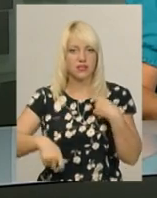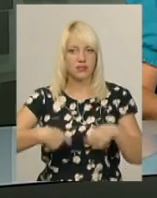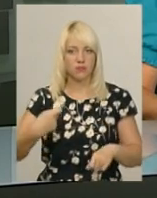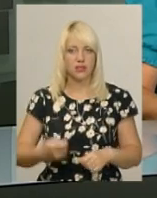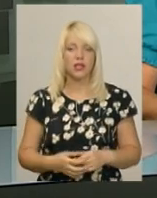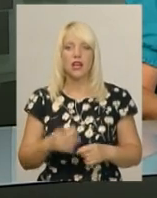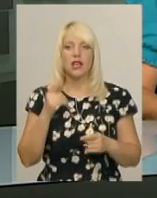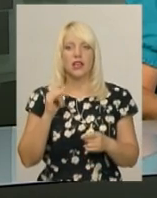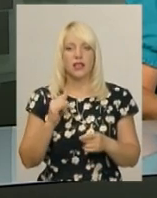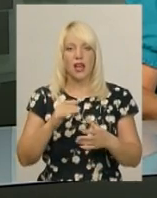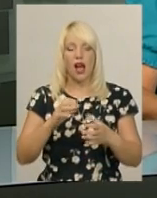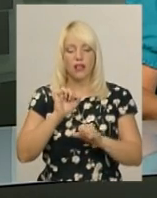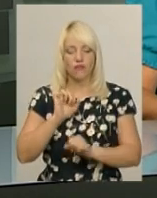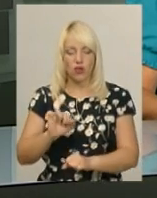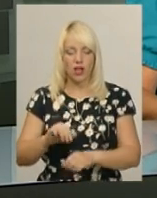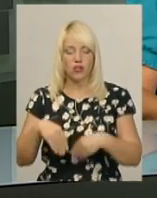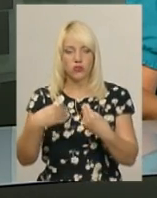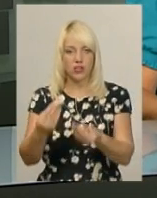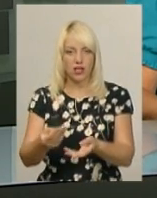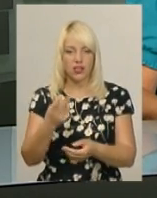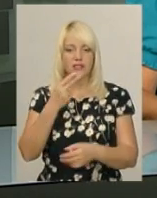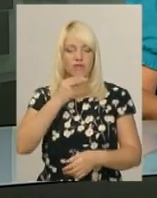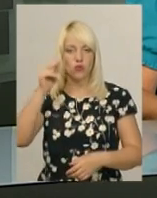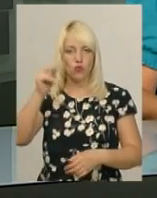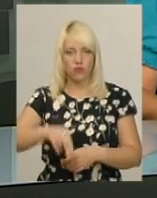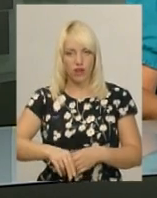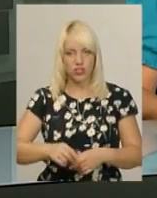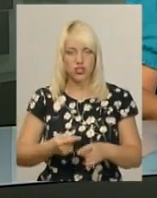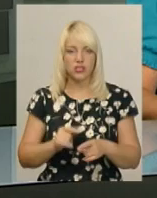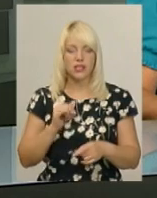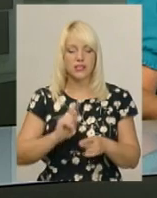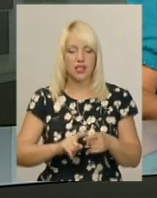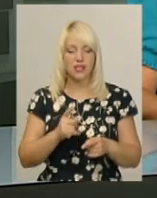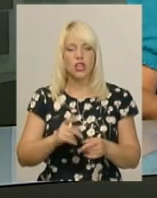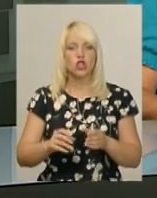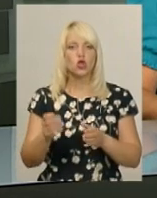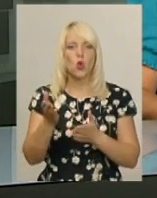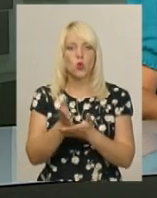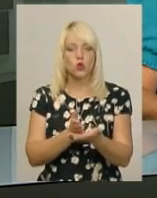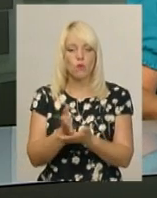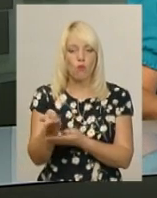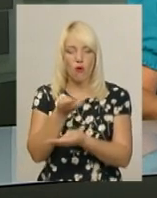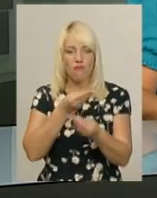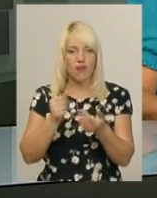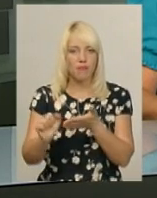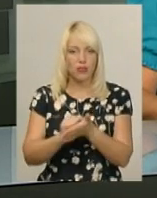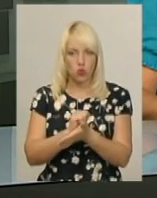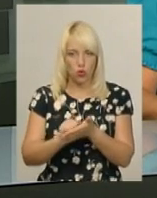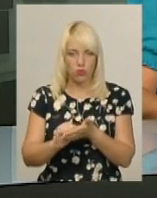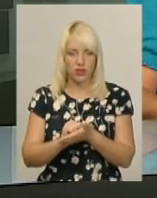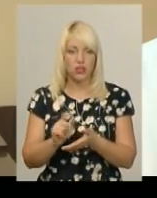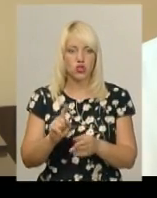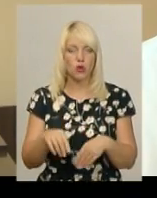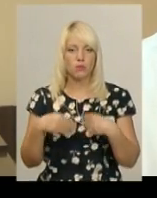Адвокати висунули обвинувачення за двома статтями кримінального кодексу. Одна з них – це службове підроблення, що спричинило тяжкі наслідки.